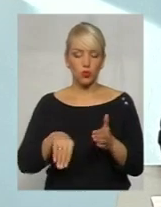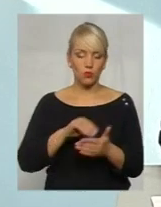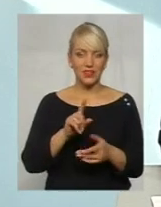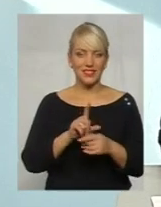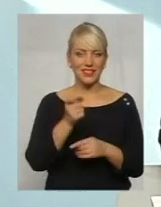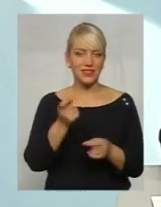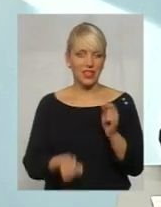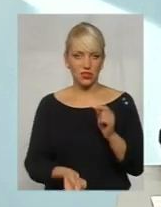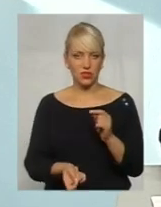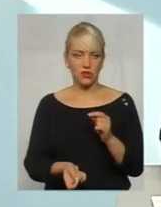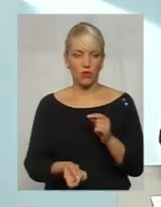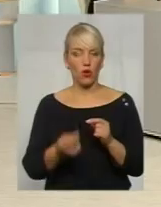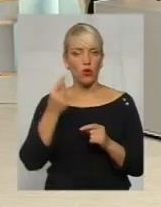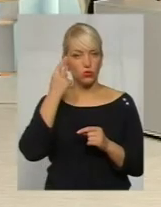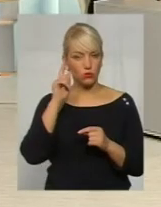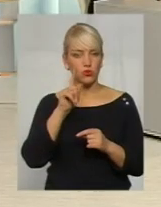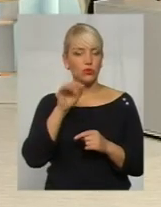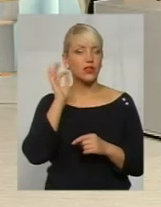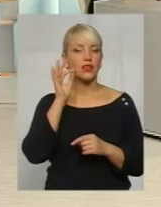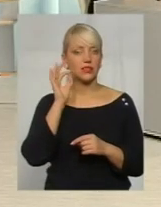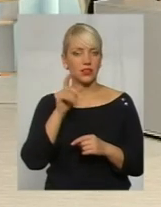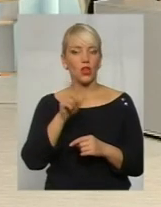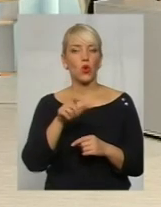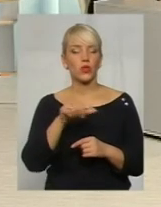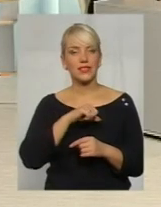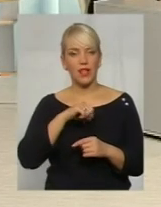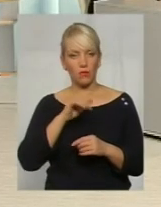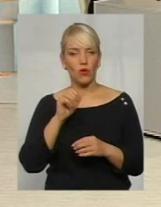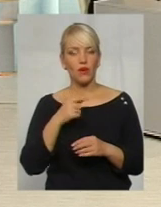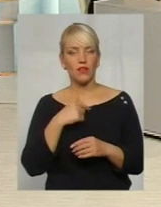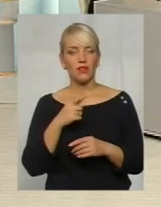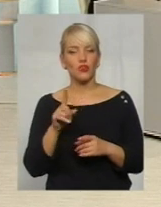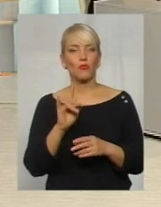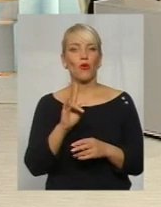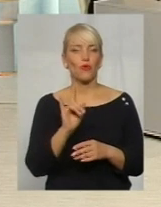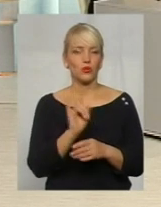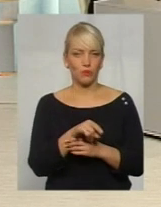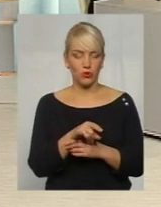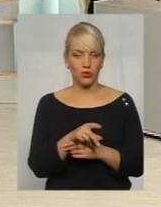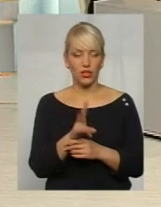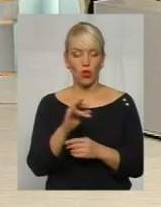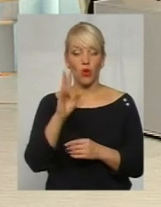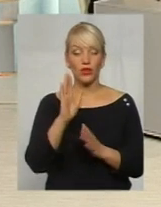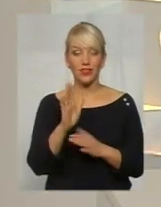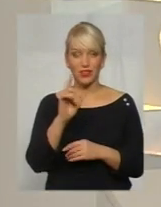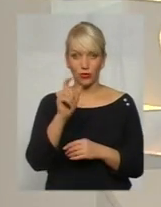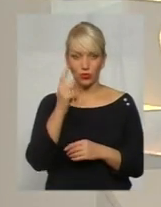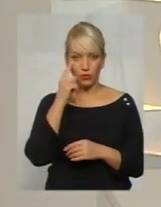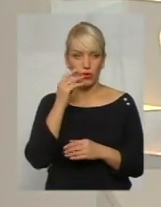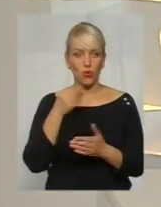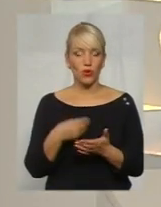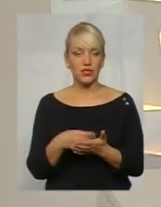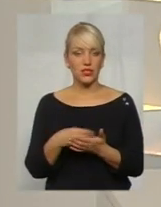дуже дешево, вони ж думають, що вони хитрі в цій ситуації, когось обдурили. і людина, коли вже тільки думає про ціну, вона вже